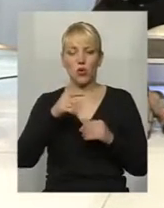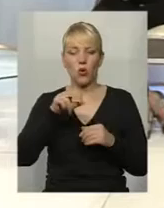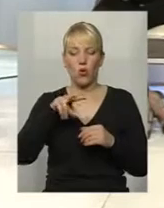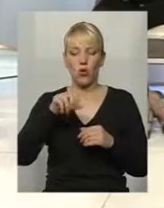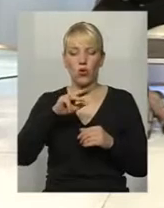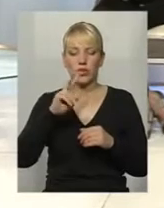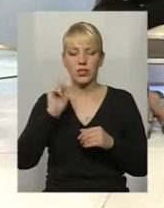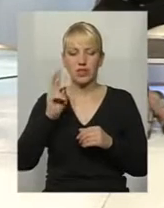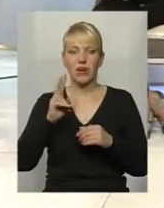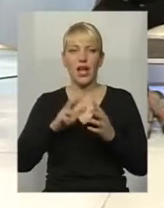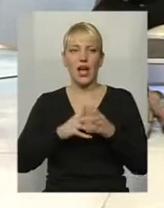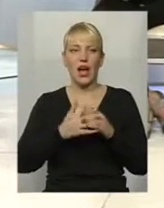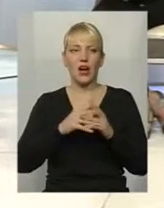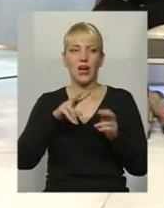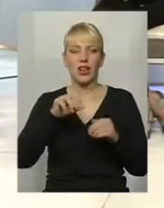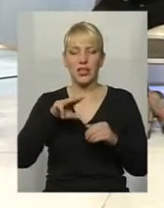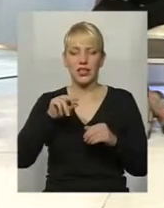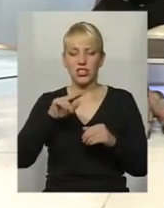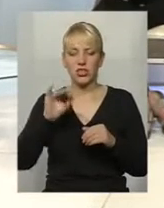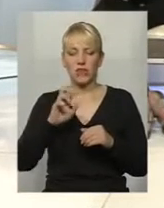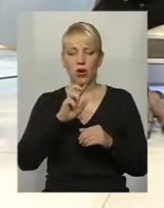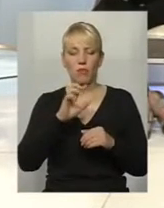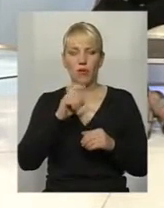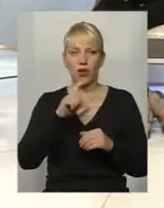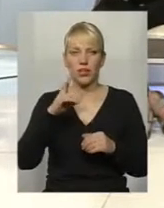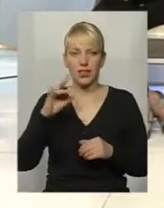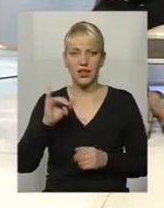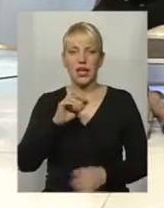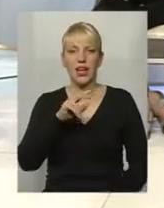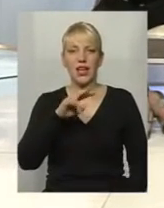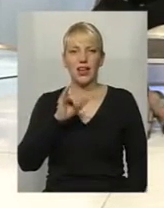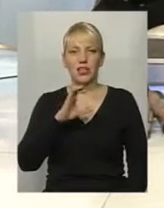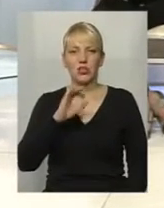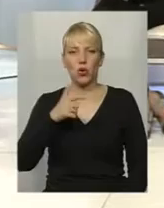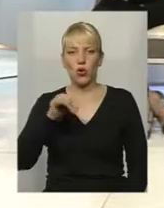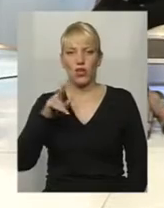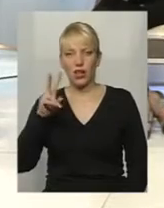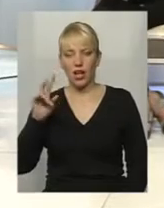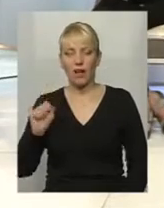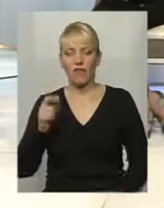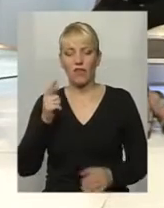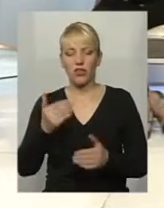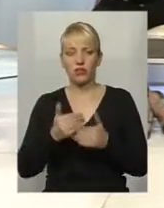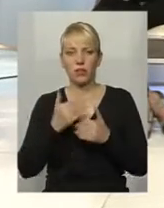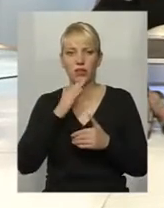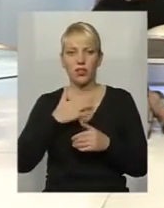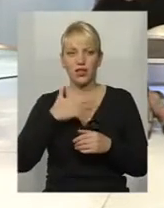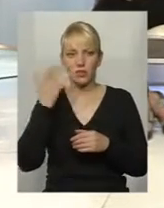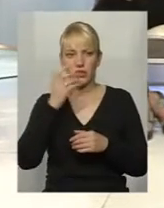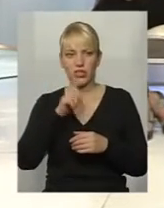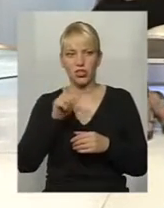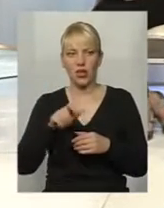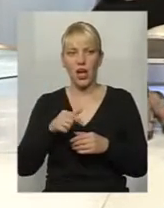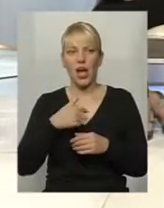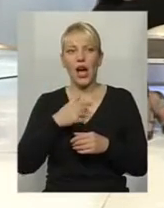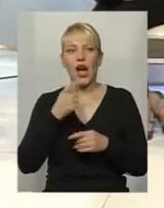агролитичів, ось Бохне, Лисогірка. Дуже вони допомагають нашим незрачам. Я хотів би подякувати нашим... Скажіть,